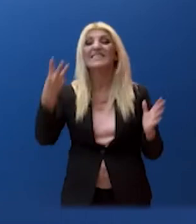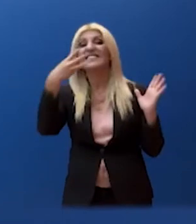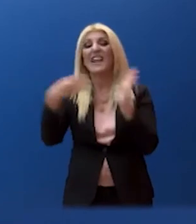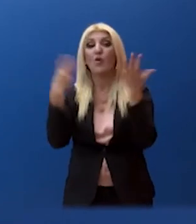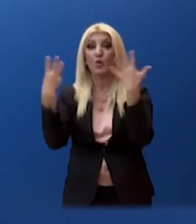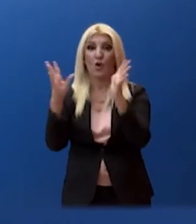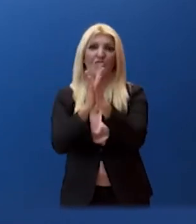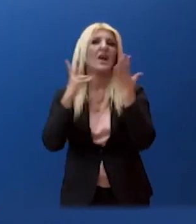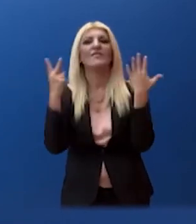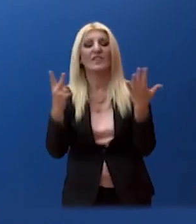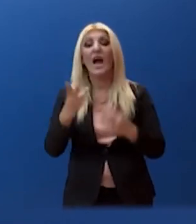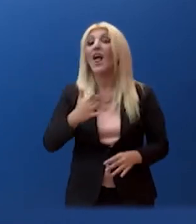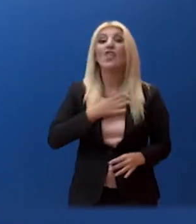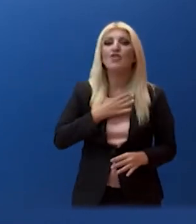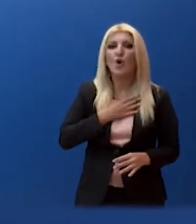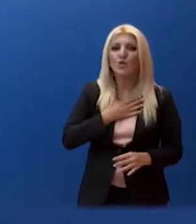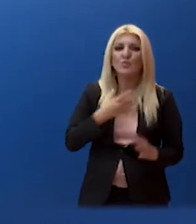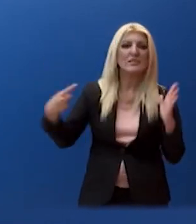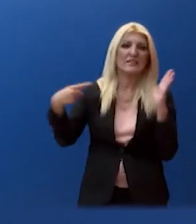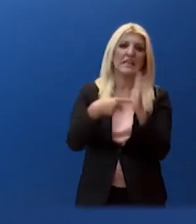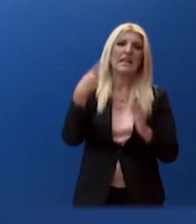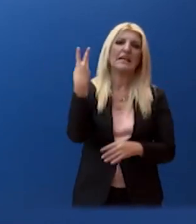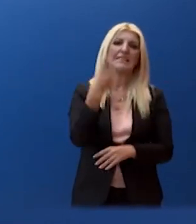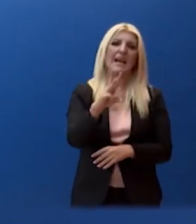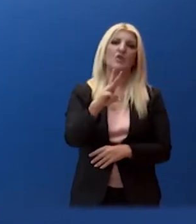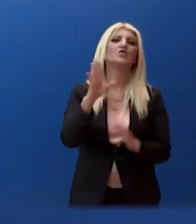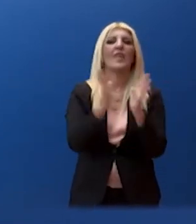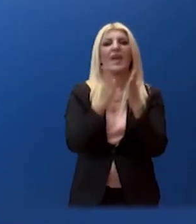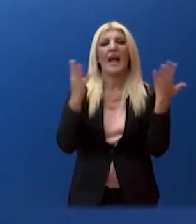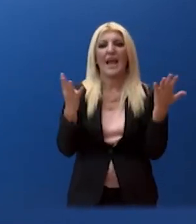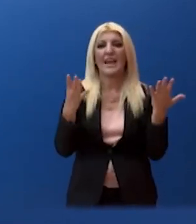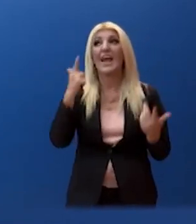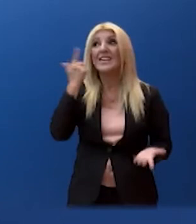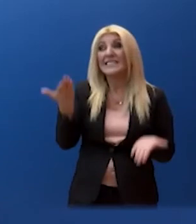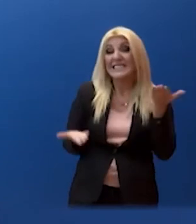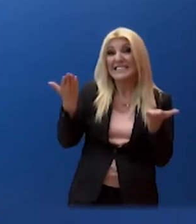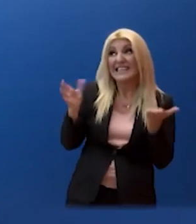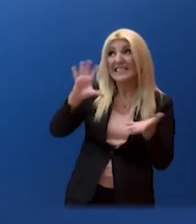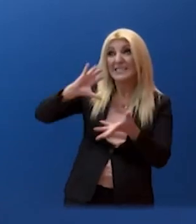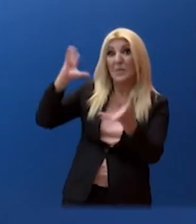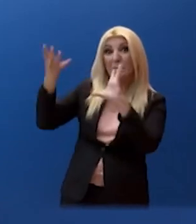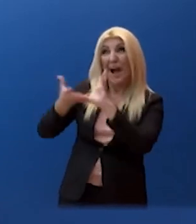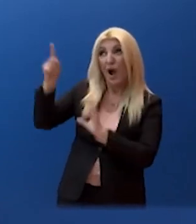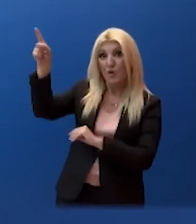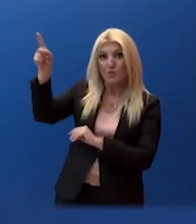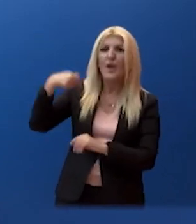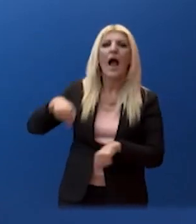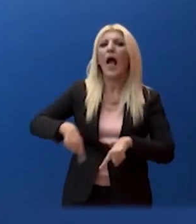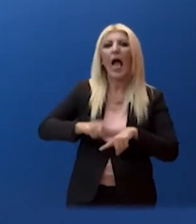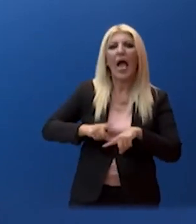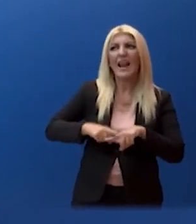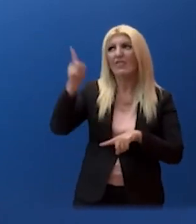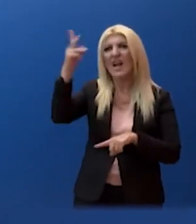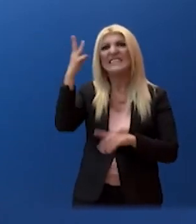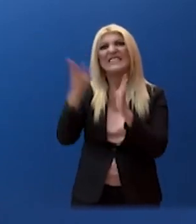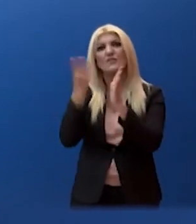όρος είναι 1.319, δηλαδή τρεις φορές μικρότερος από τον διεθνή μέσο όρο. Σε ό,τι